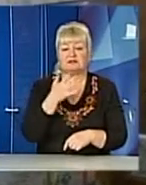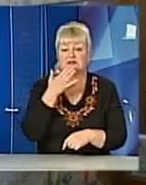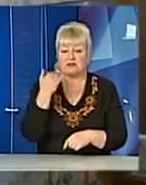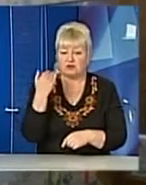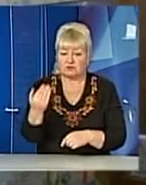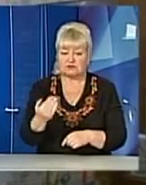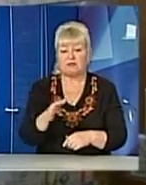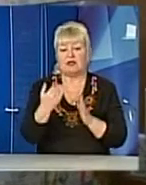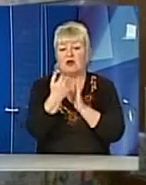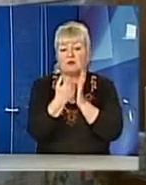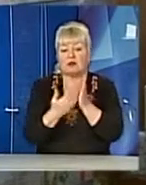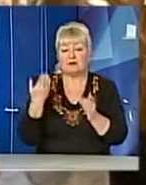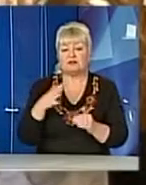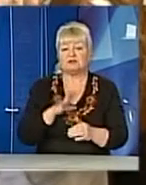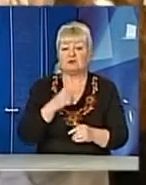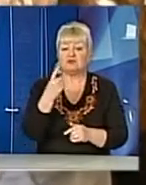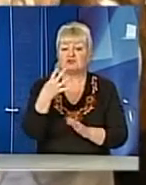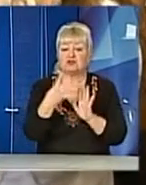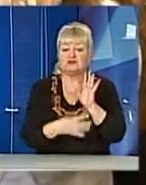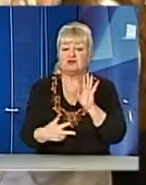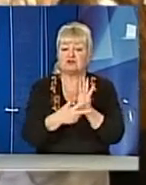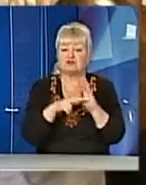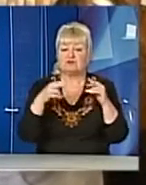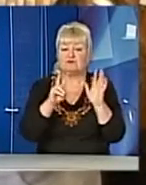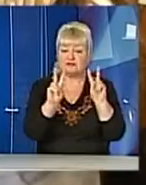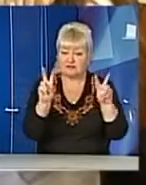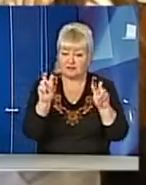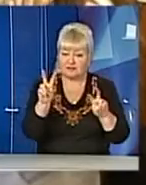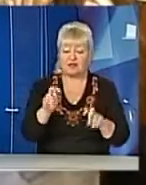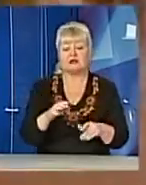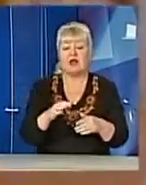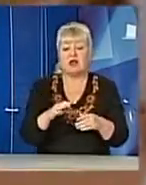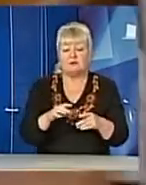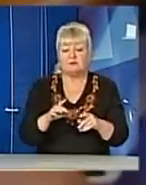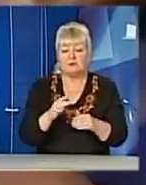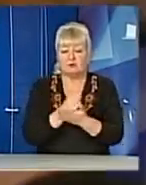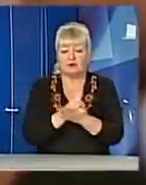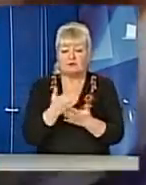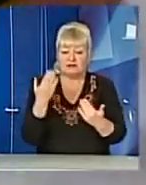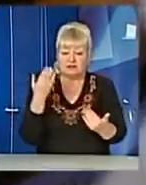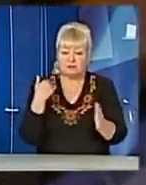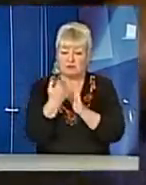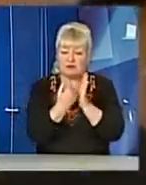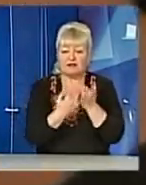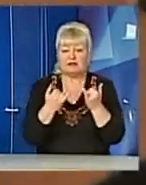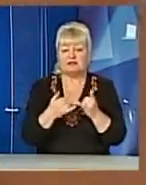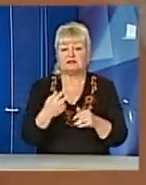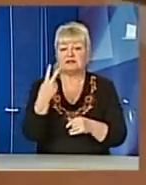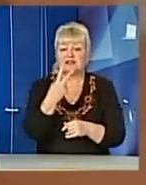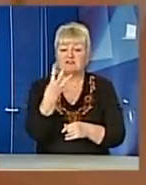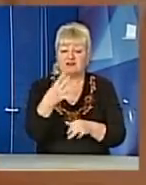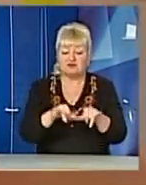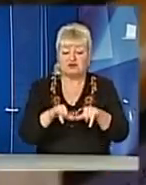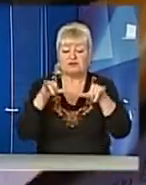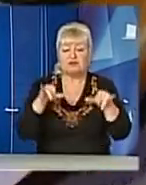раніше у програмі були включені 198 препаратів. У порівнянні з попереднім переліком у двом реєстрі стало на 24 позиції